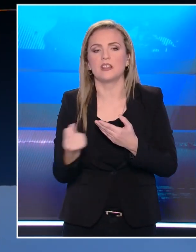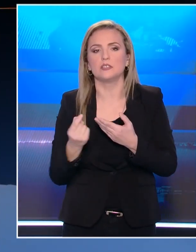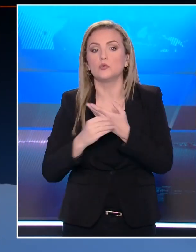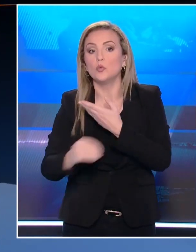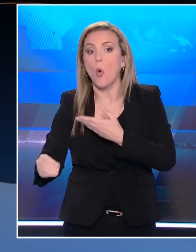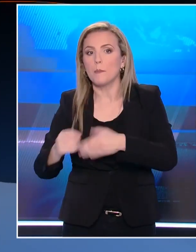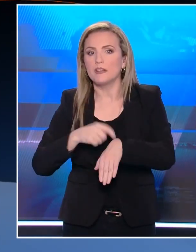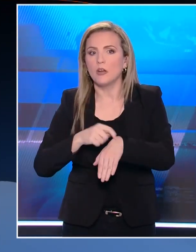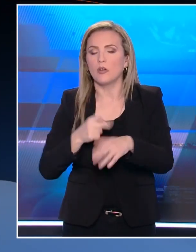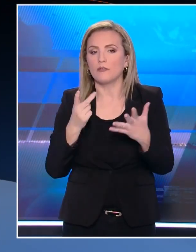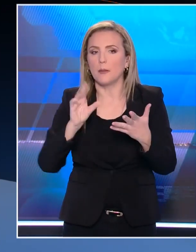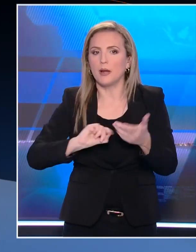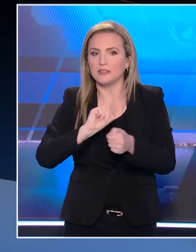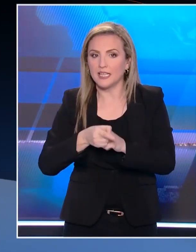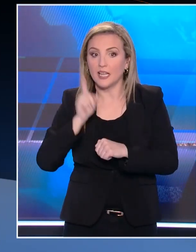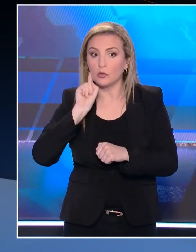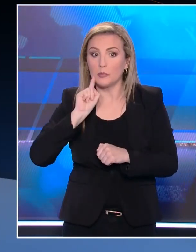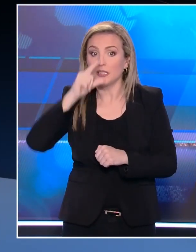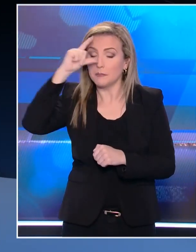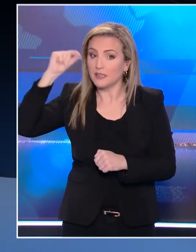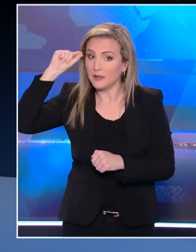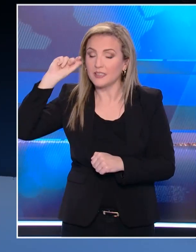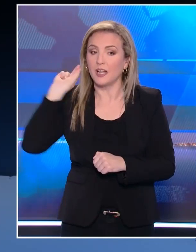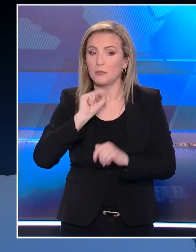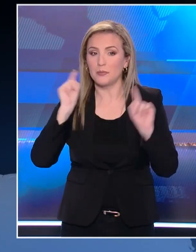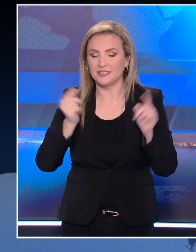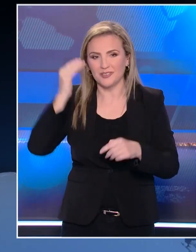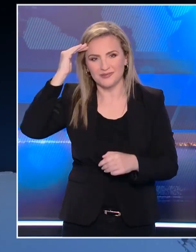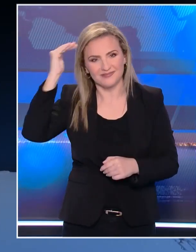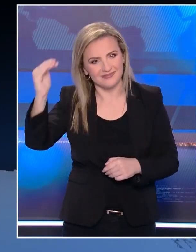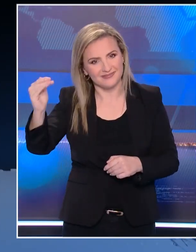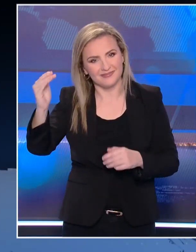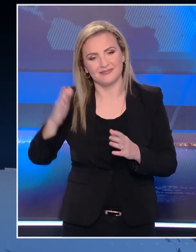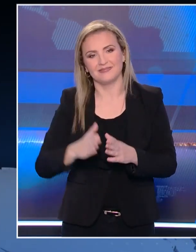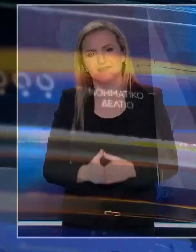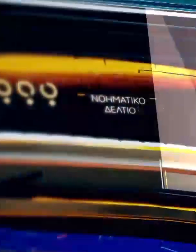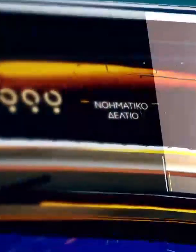στο κεντρικό Δελτίο Ειδήσεων του Όπεν στις 7 παρατέταρτο με τη Ματίνα Παπαδέα. Καλό απόγευμα σε όλους.